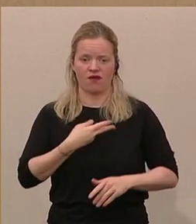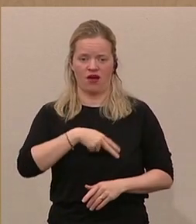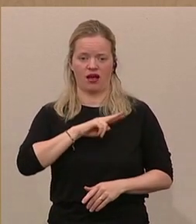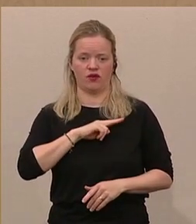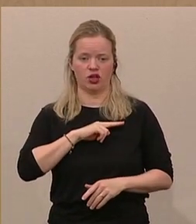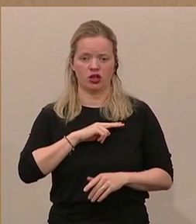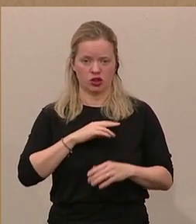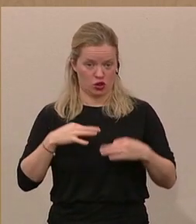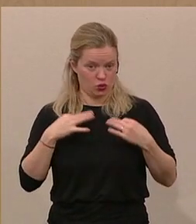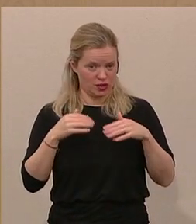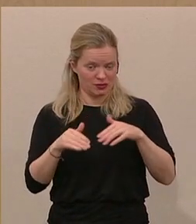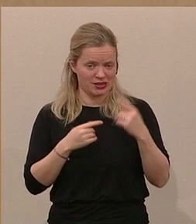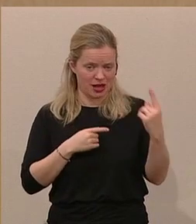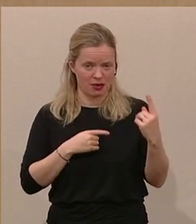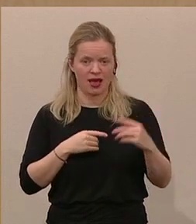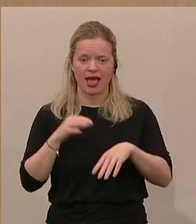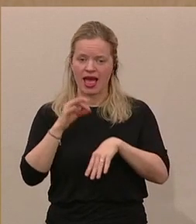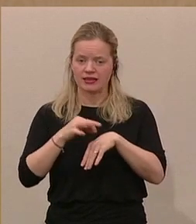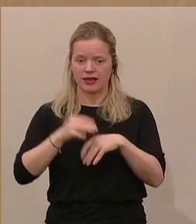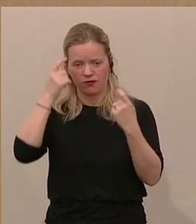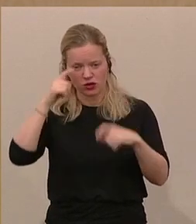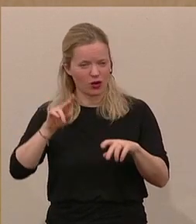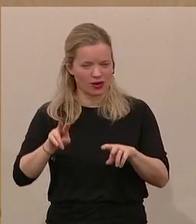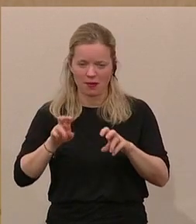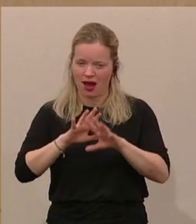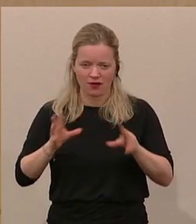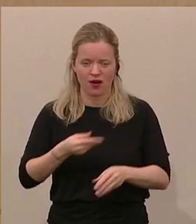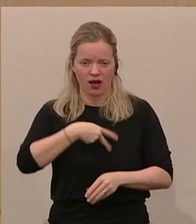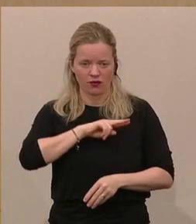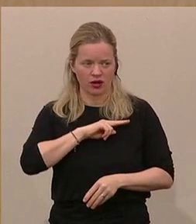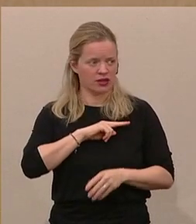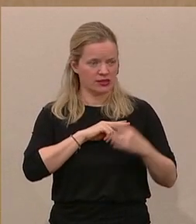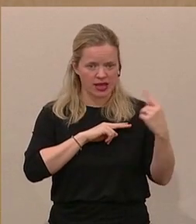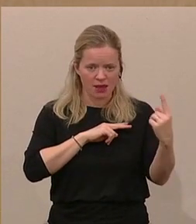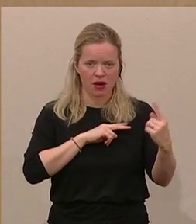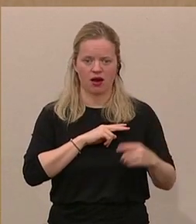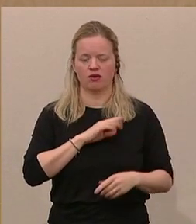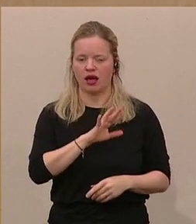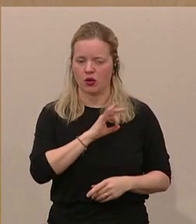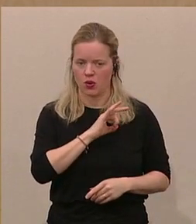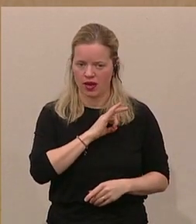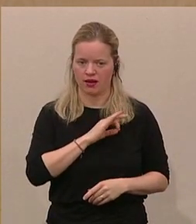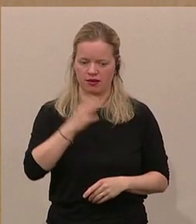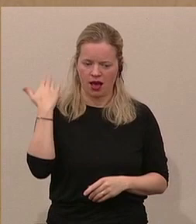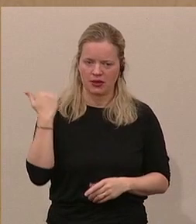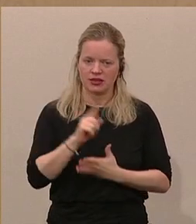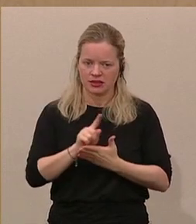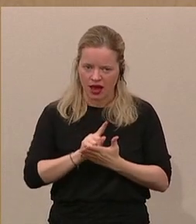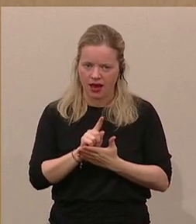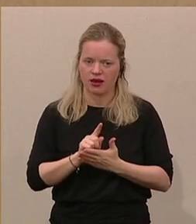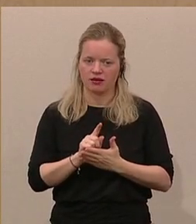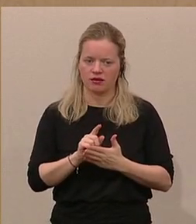verantwortlich? Hatten nicht Sie und Ihre Genossen als damaliges Gesundheitsminister Zeit, die